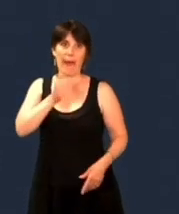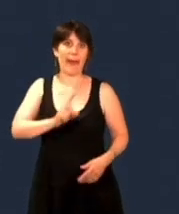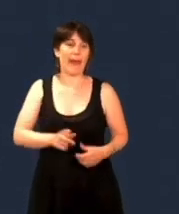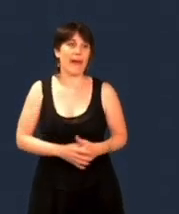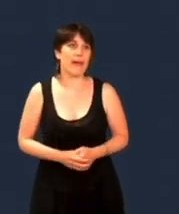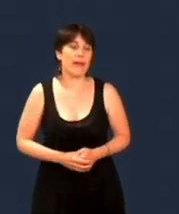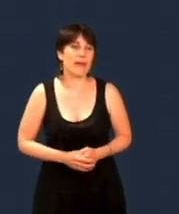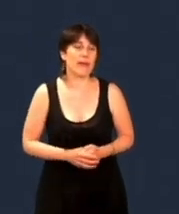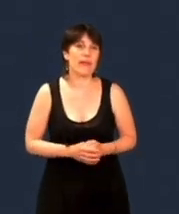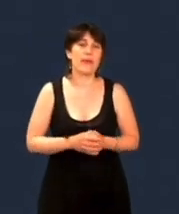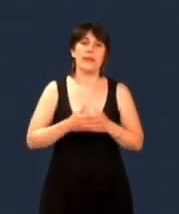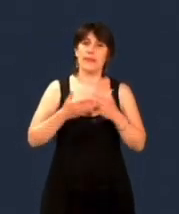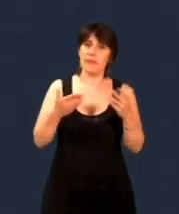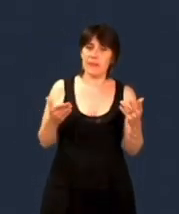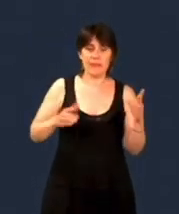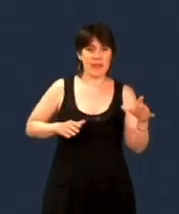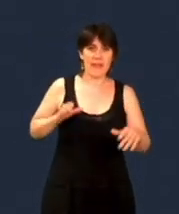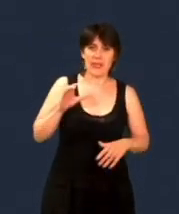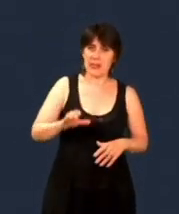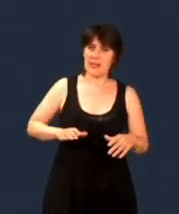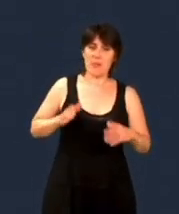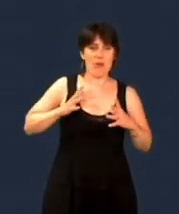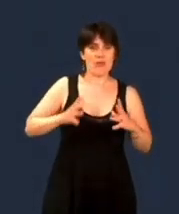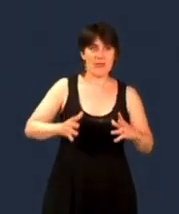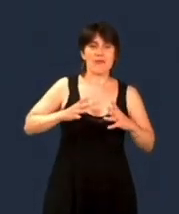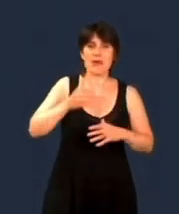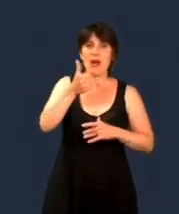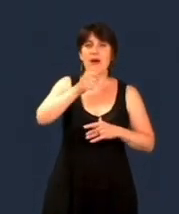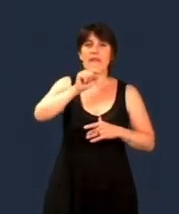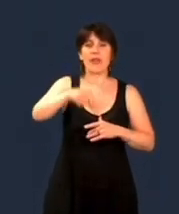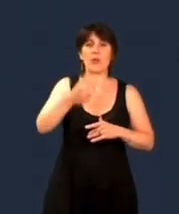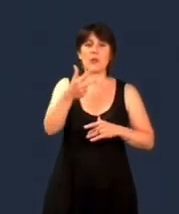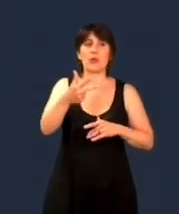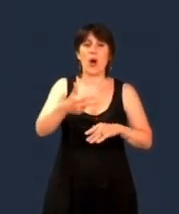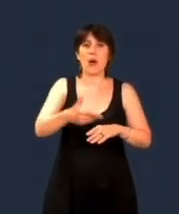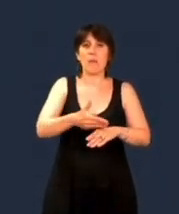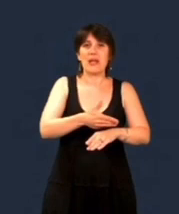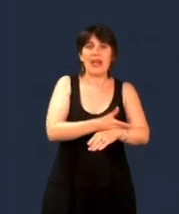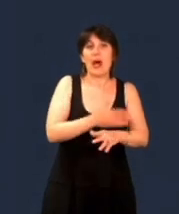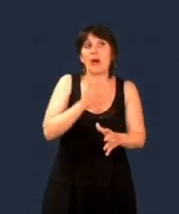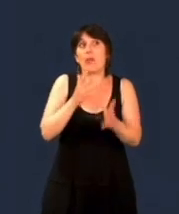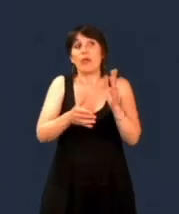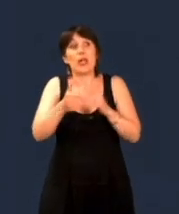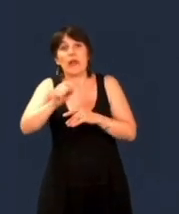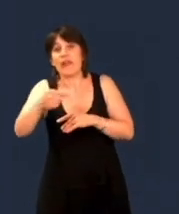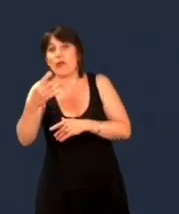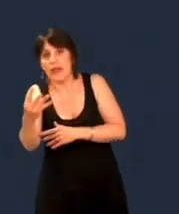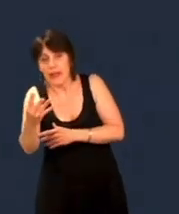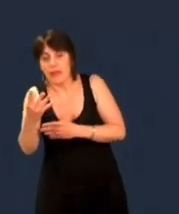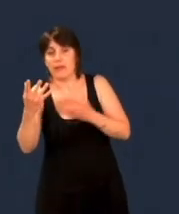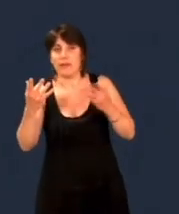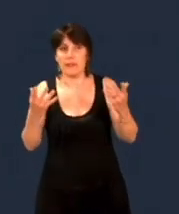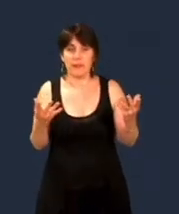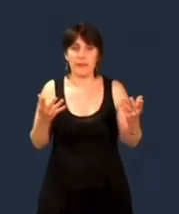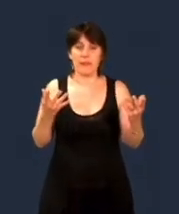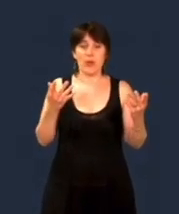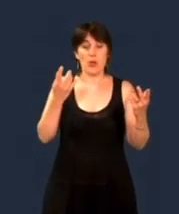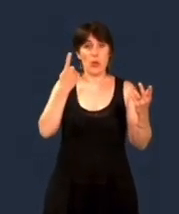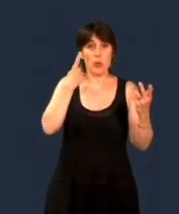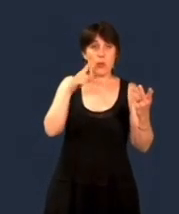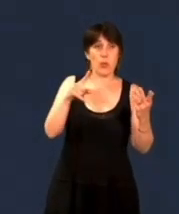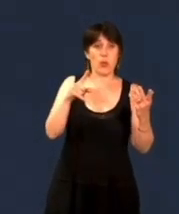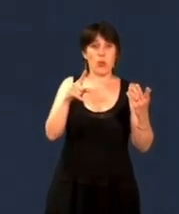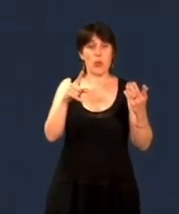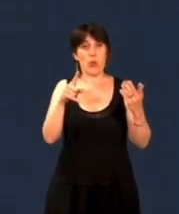politique volontariste d'investissement qui s'élève à hauteur de 1,3 milliard, peut-être 1,4, pour 2022, afin de moderniser et